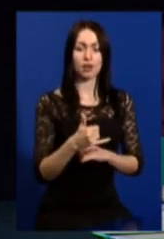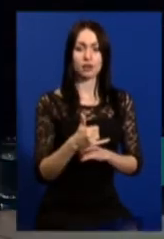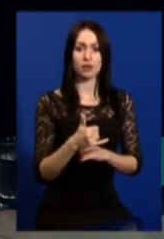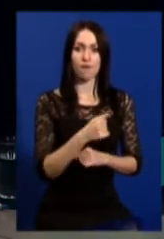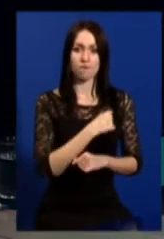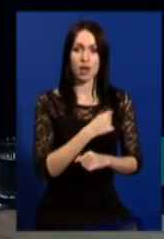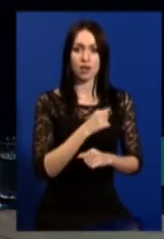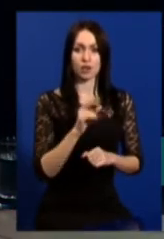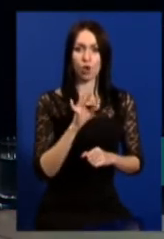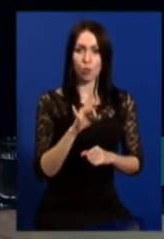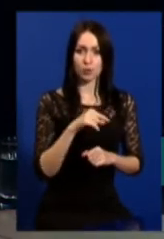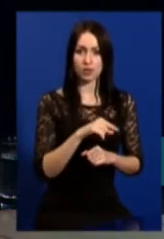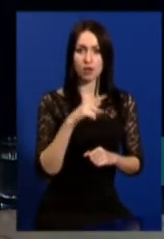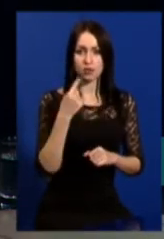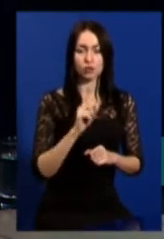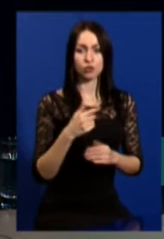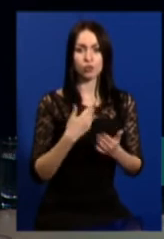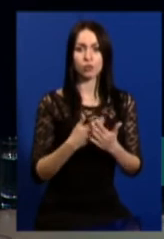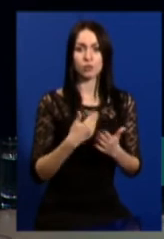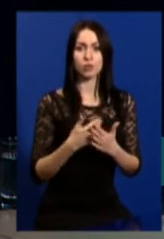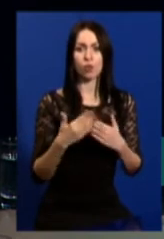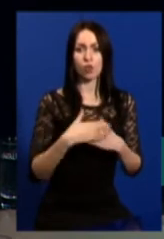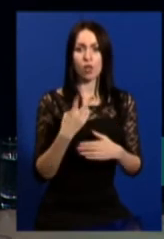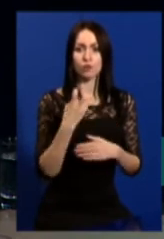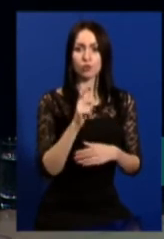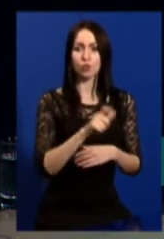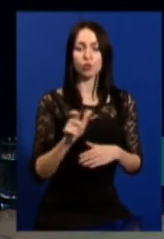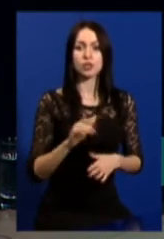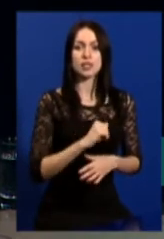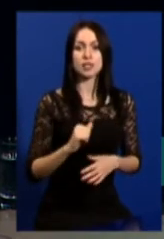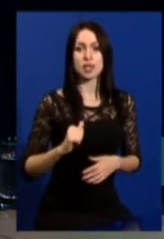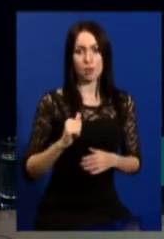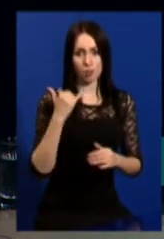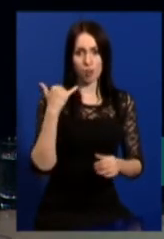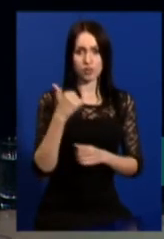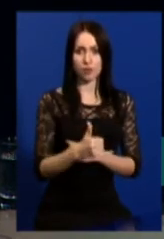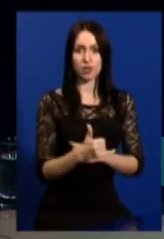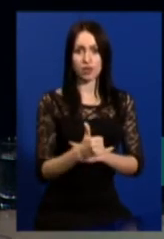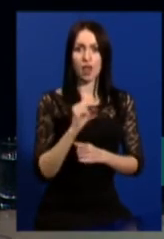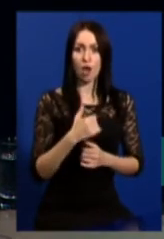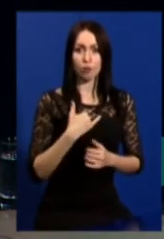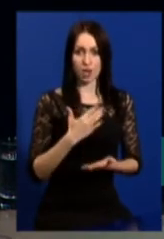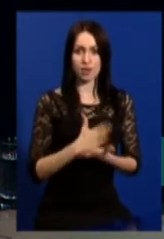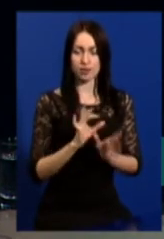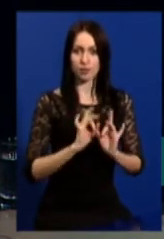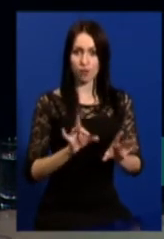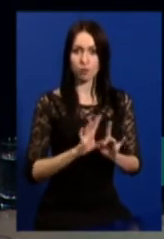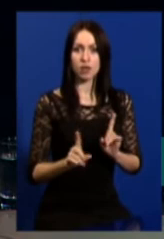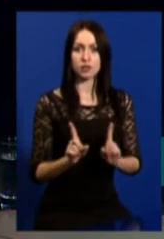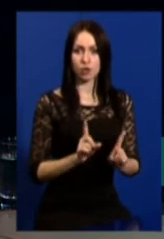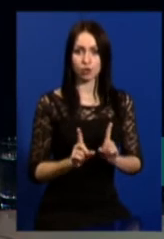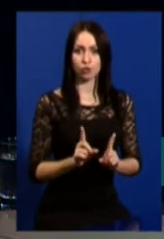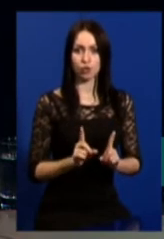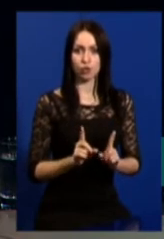Військовий комісар Калгушкін сказав, що близько 200 людей тільки самі зателефонували. А в мене є інформація, що